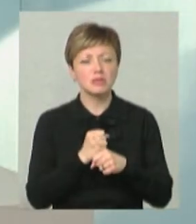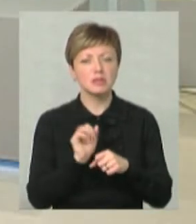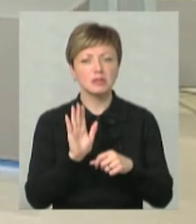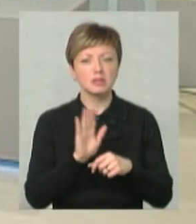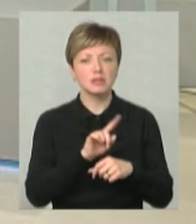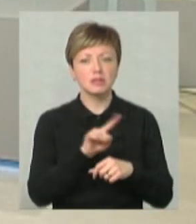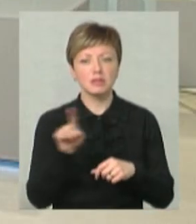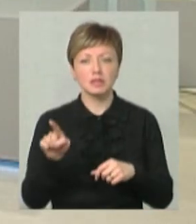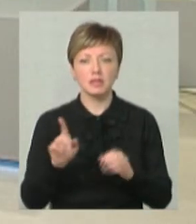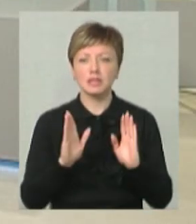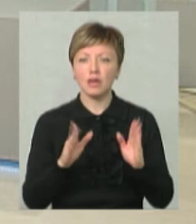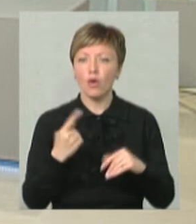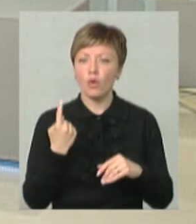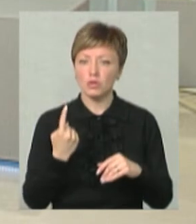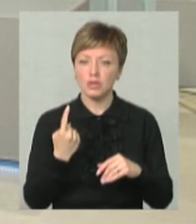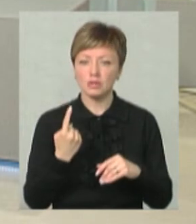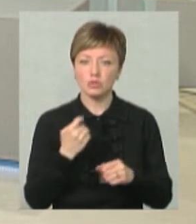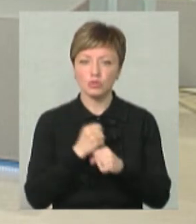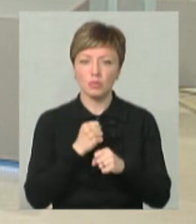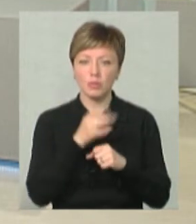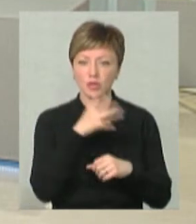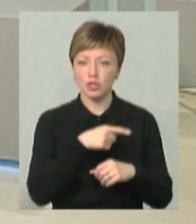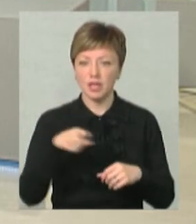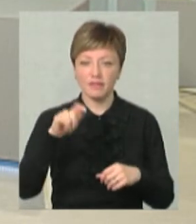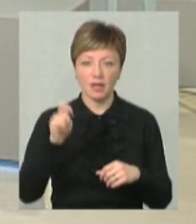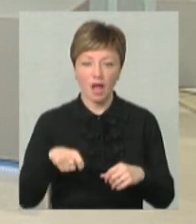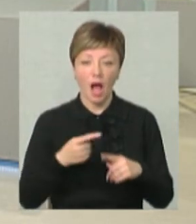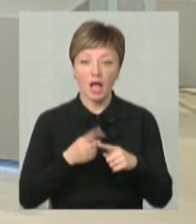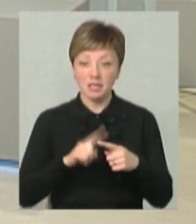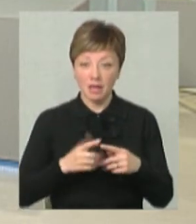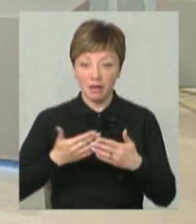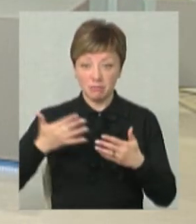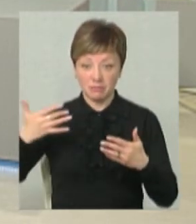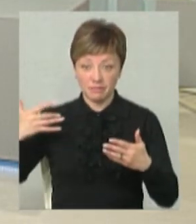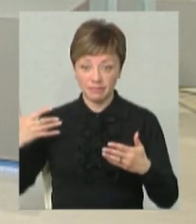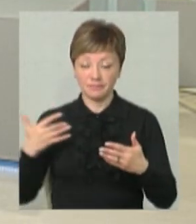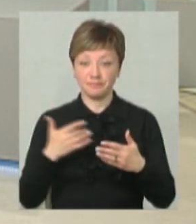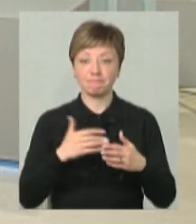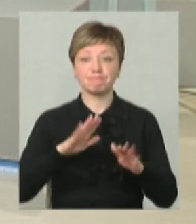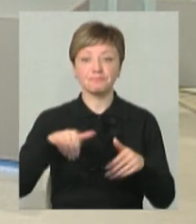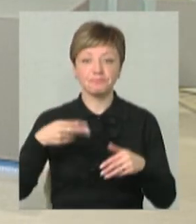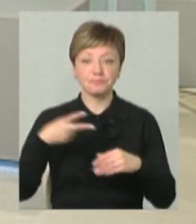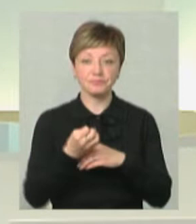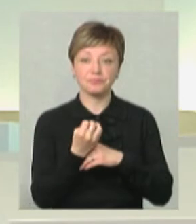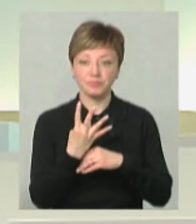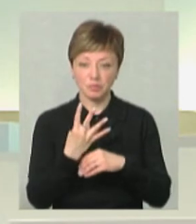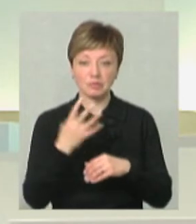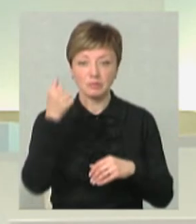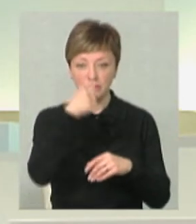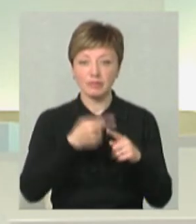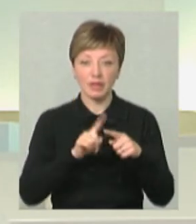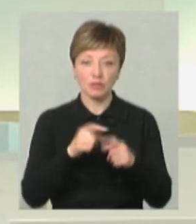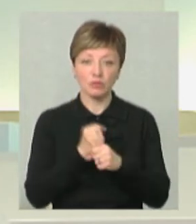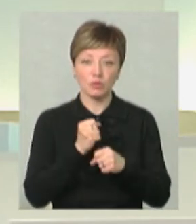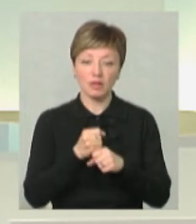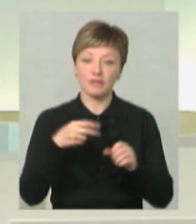тільки, по-моєму, один плакат зроблений під час війни. А це то ще після 2014 року? Так, мої. Це плакати